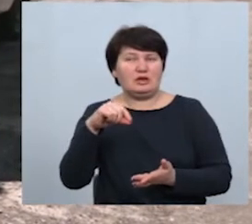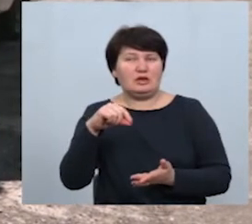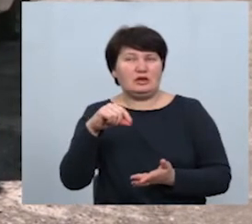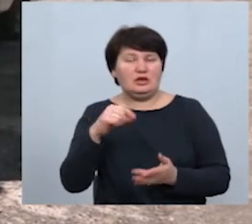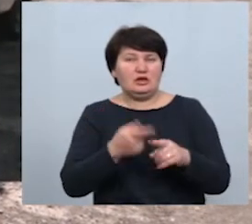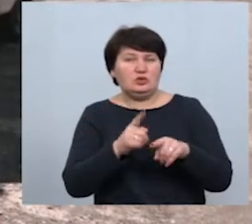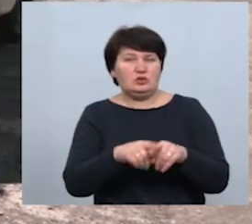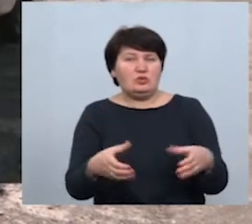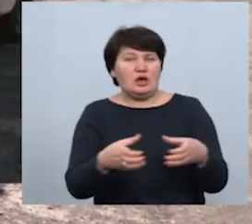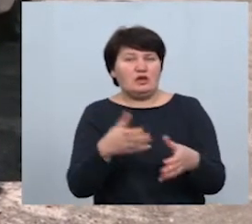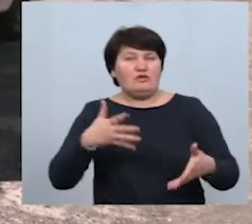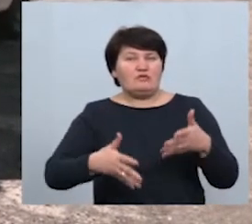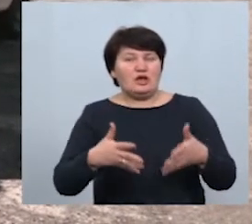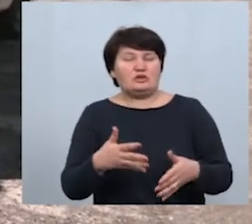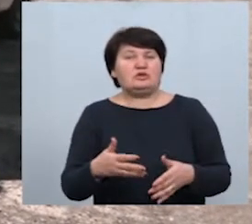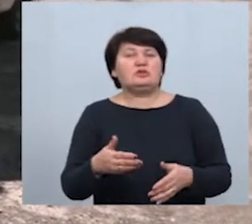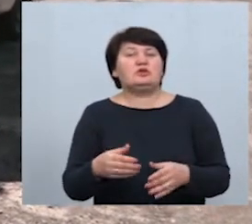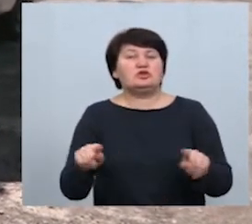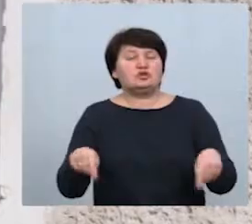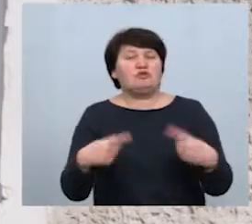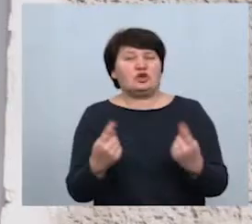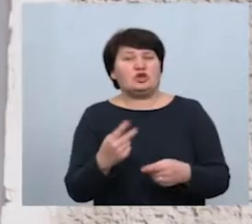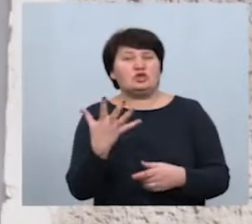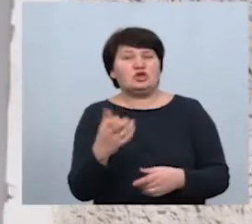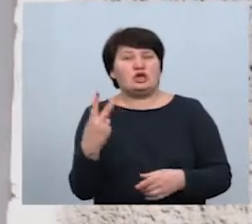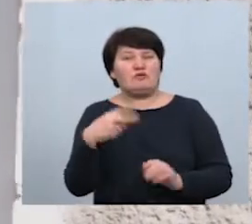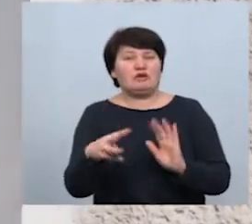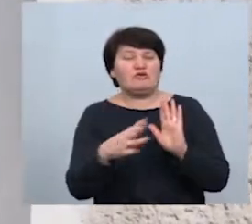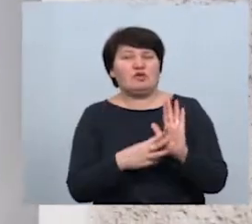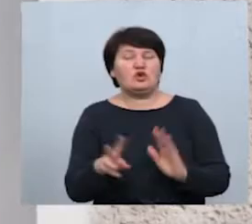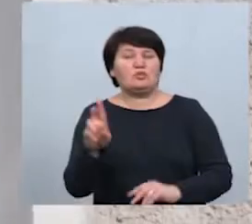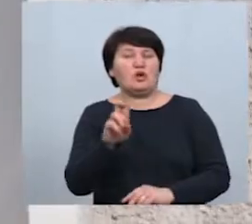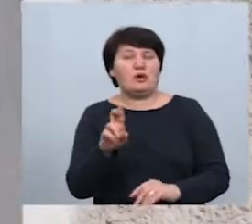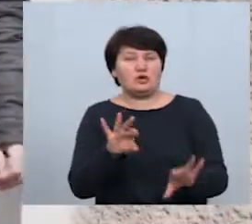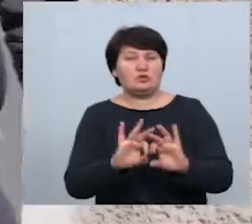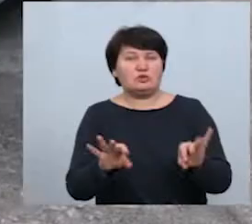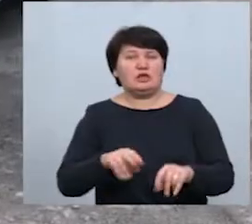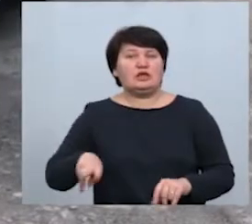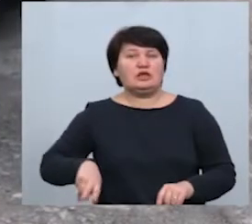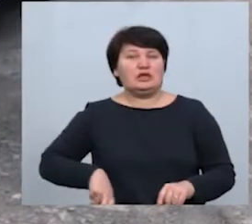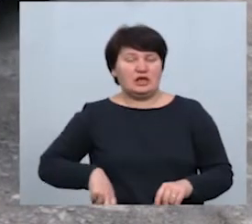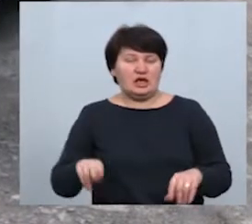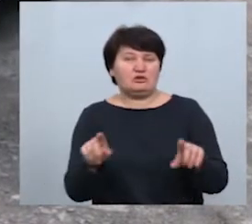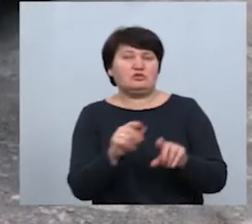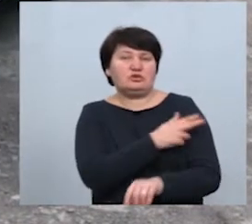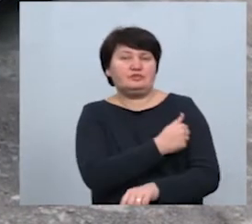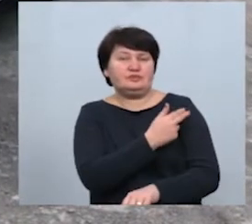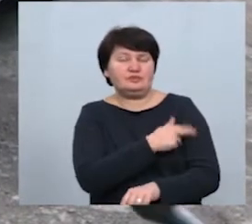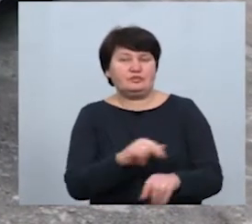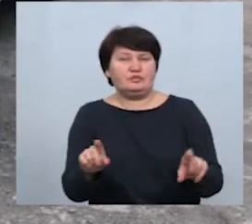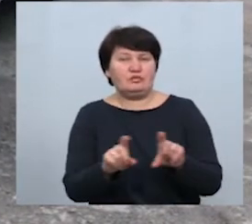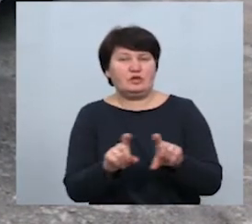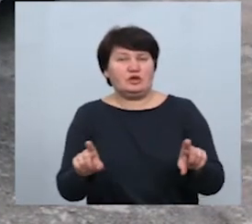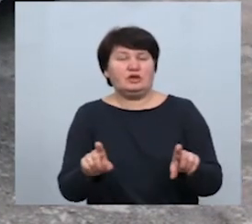бригаду в Заболото-Віснятинського району створили ще 28 березня, розповідає директор комунального некомерційного підприємства